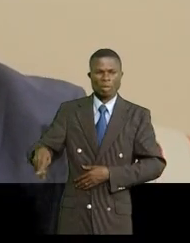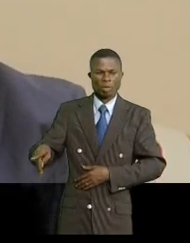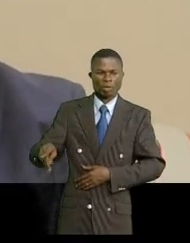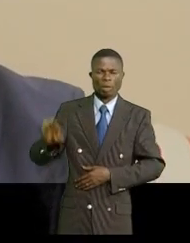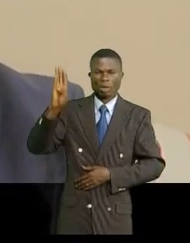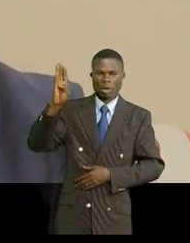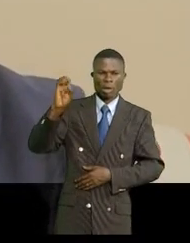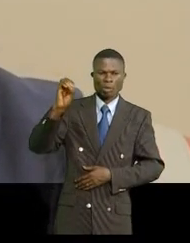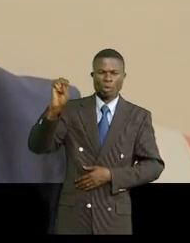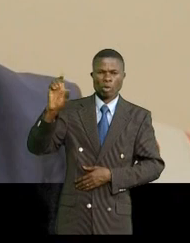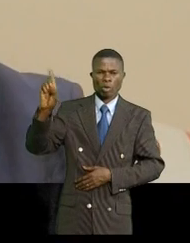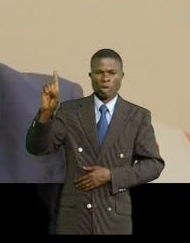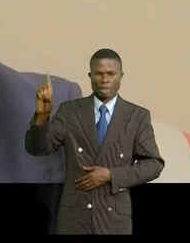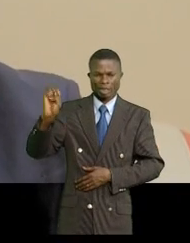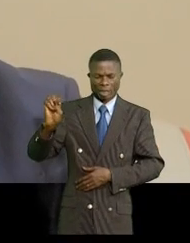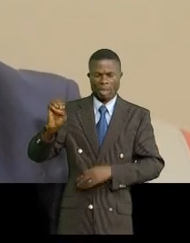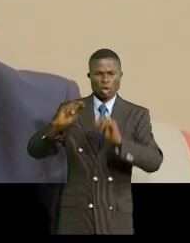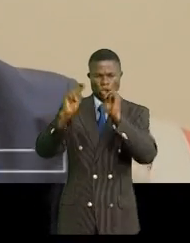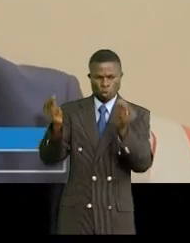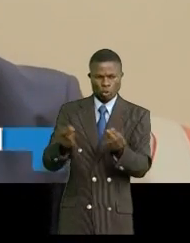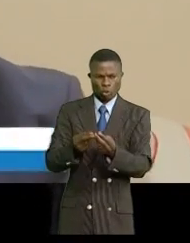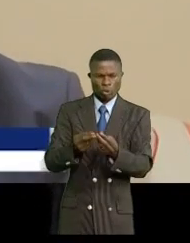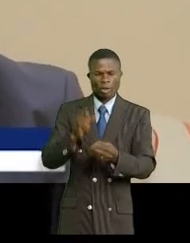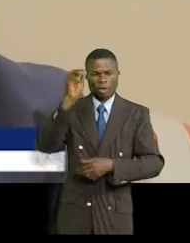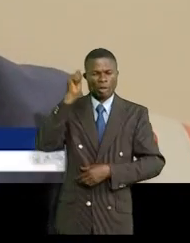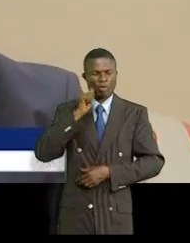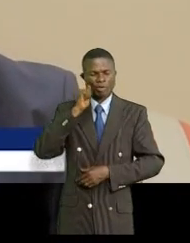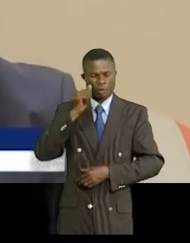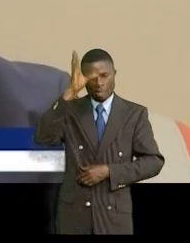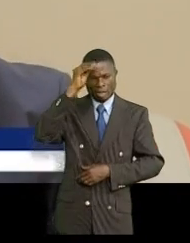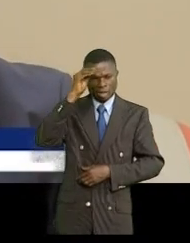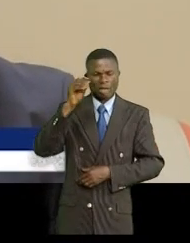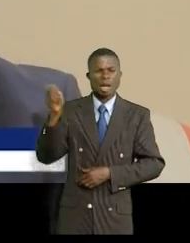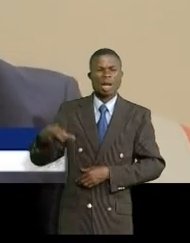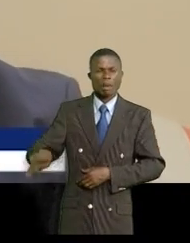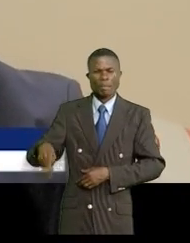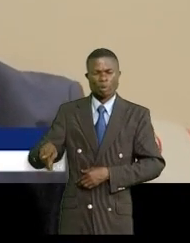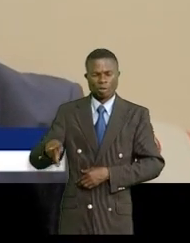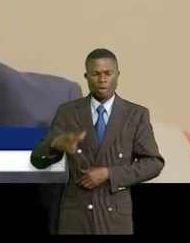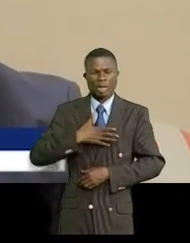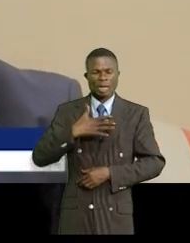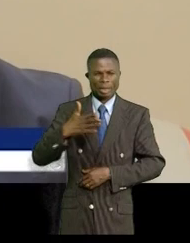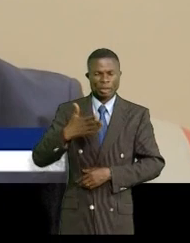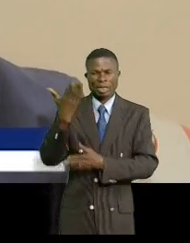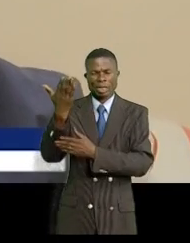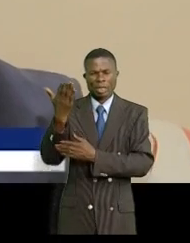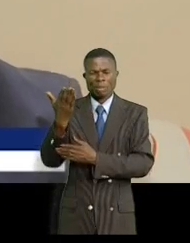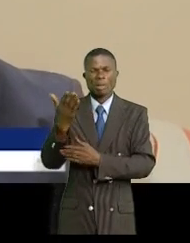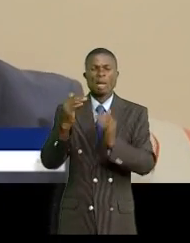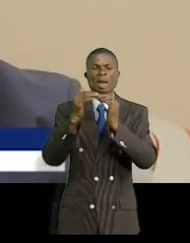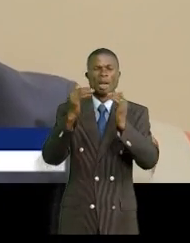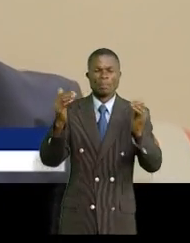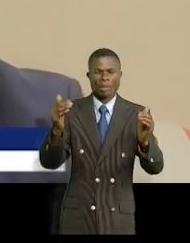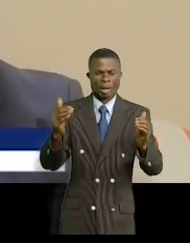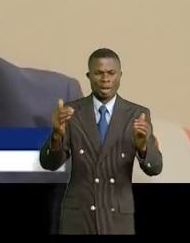une délégation des filles et fils de La Chuapa pour aller essayer de